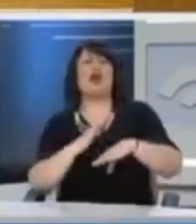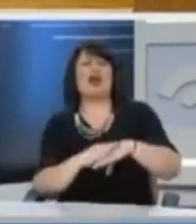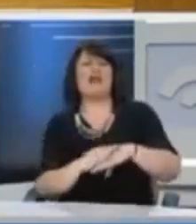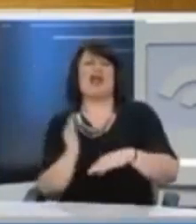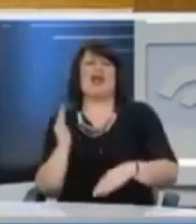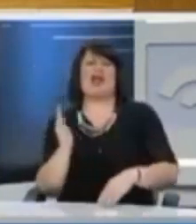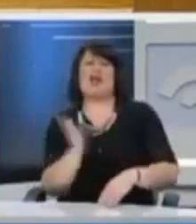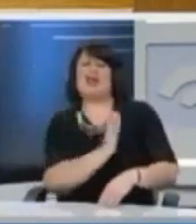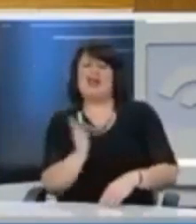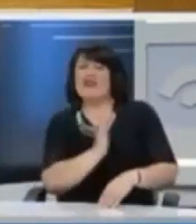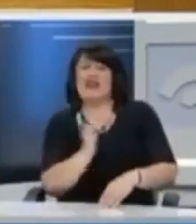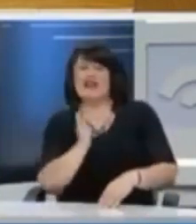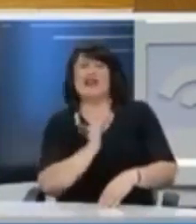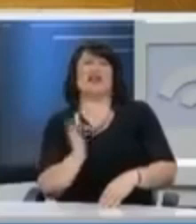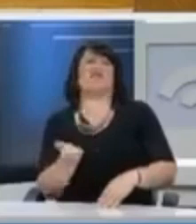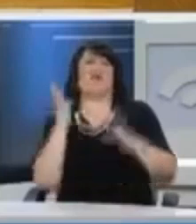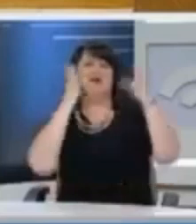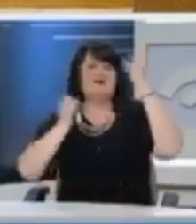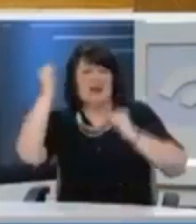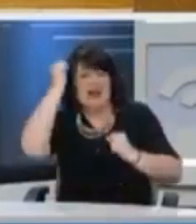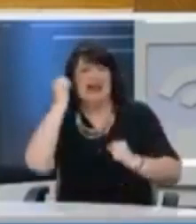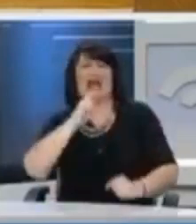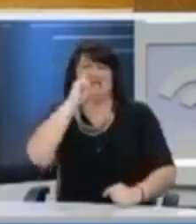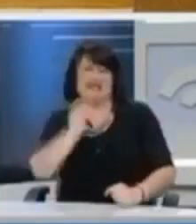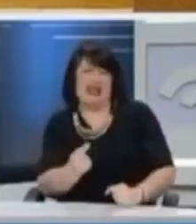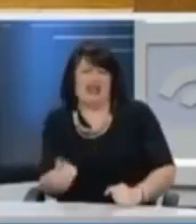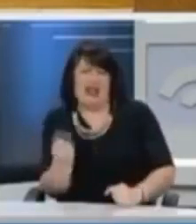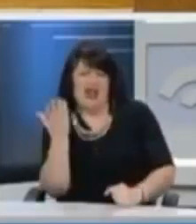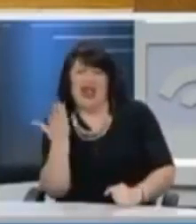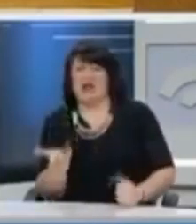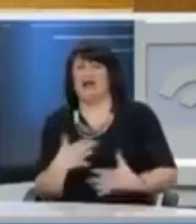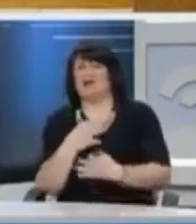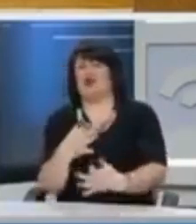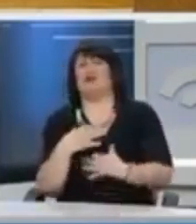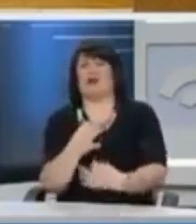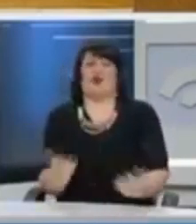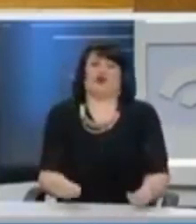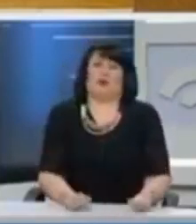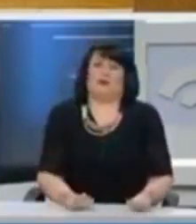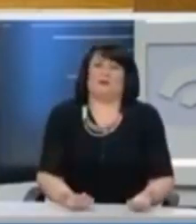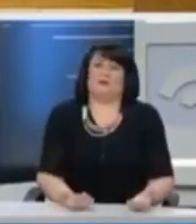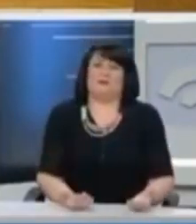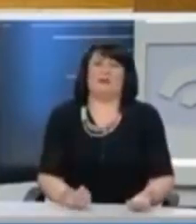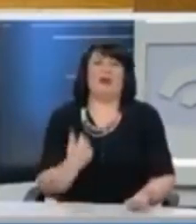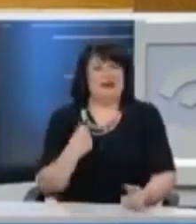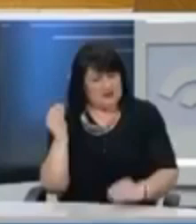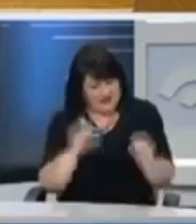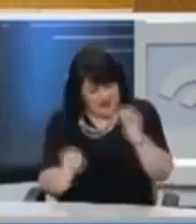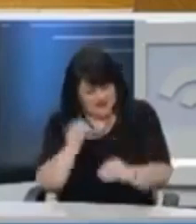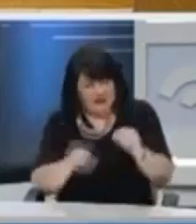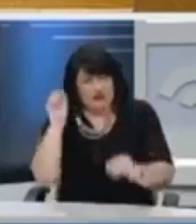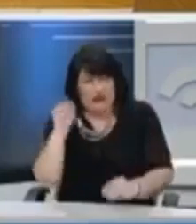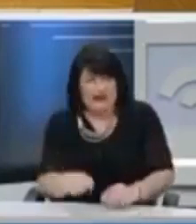Βόρειο Καναδά. Δεν πιστεύω να υπάρχει περιφέρεια τέτοια. τη Νέα Ζηλανδία. Καταλαβαίνετε. Τότε εμείς θα υπερψηφίσουμε.